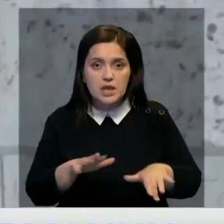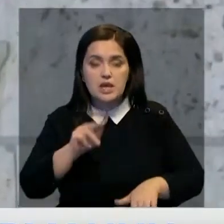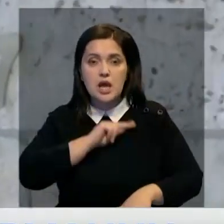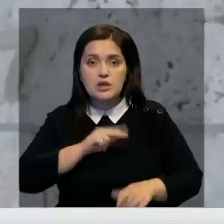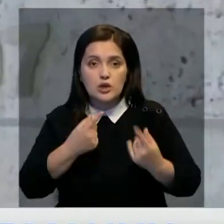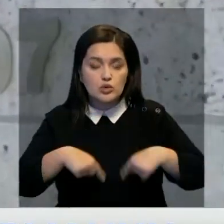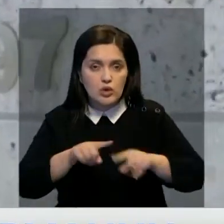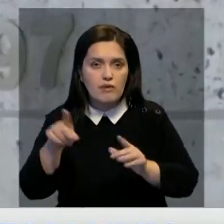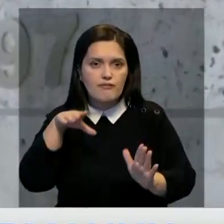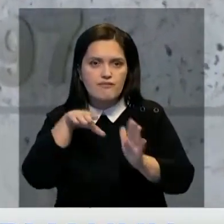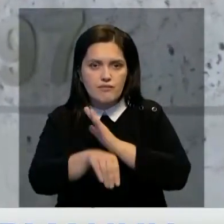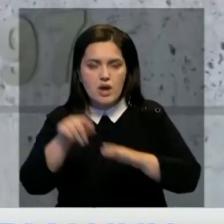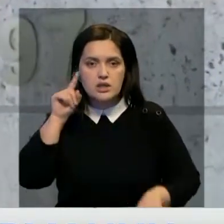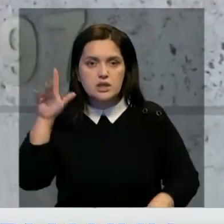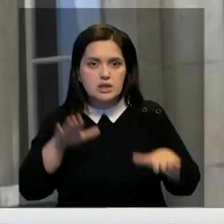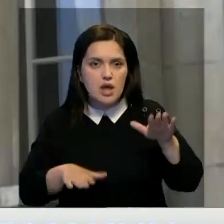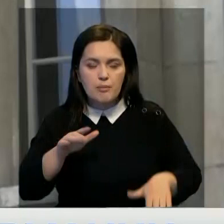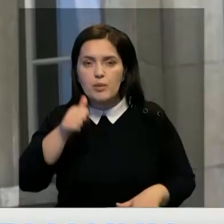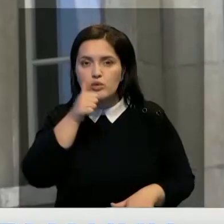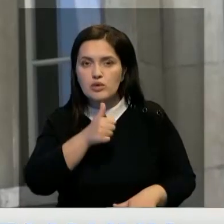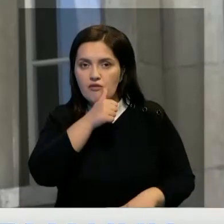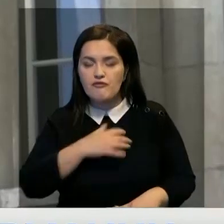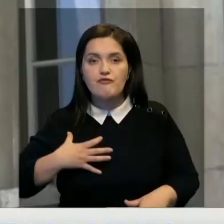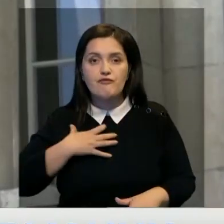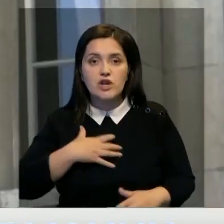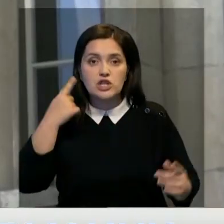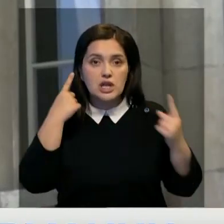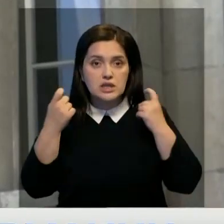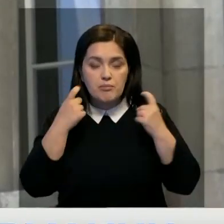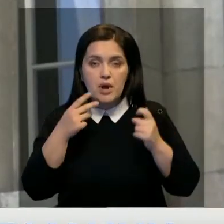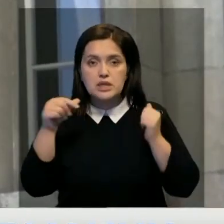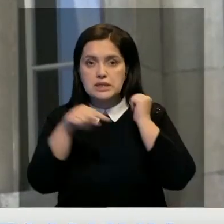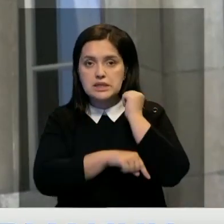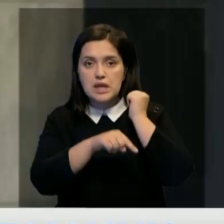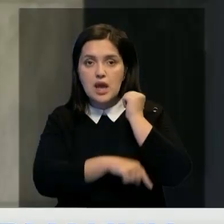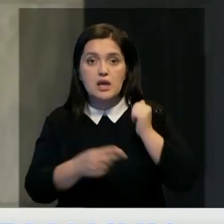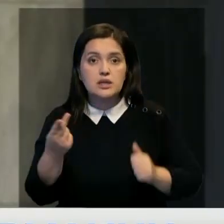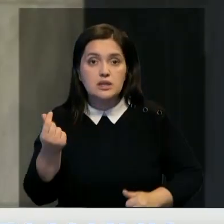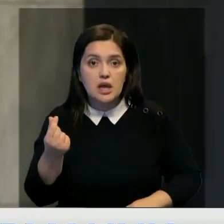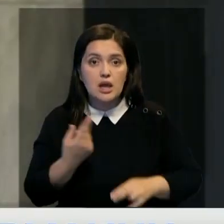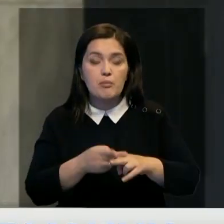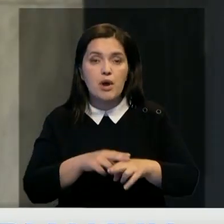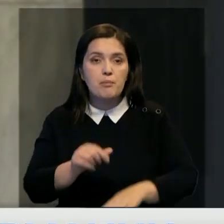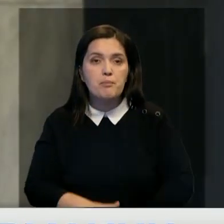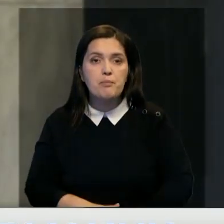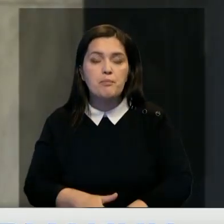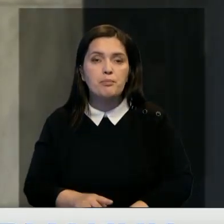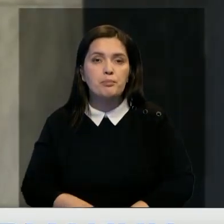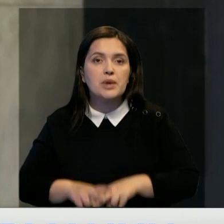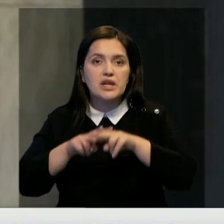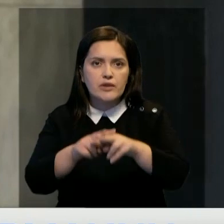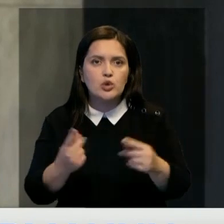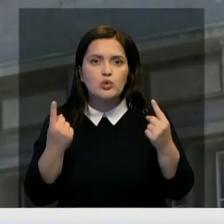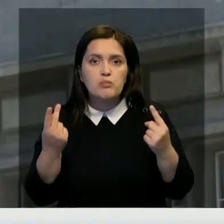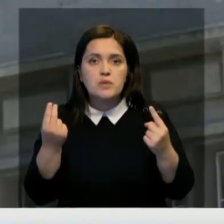операций. Сотрудников отдела заподозрили в утаивании важной информации об отмывании денег. В частности, речь идет о переводе крупной